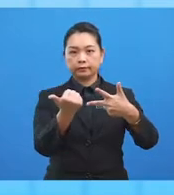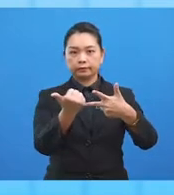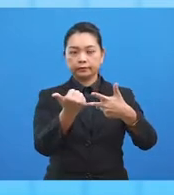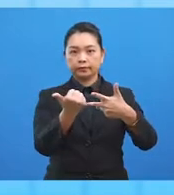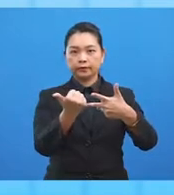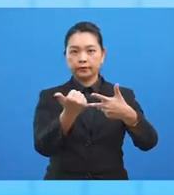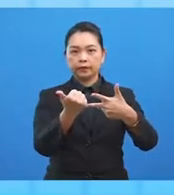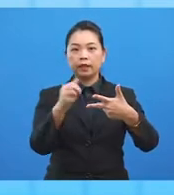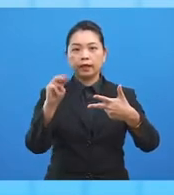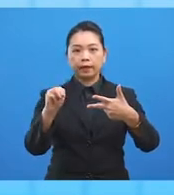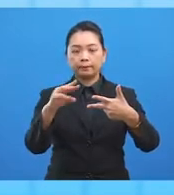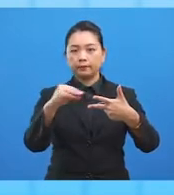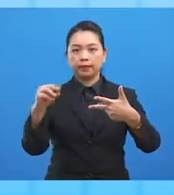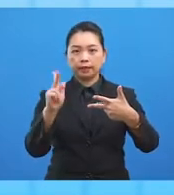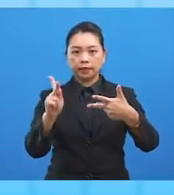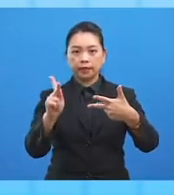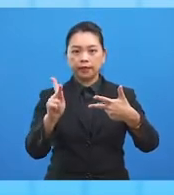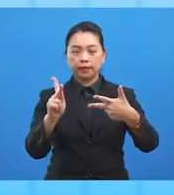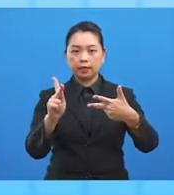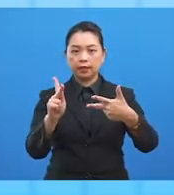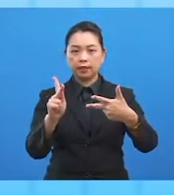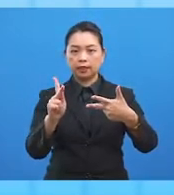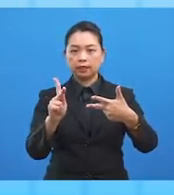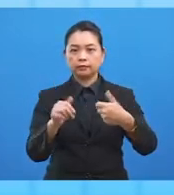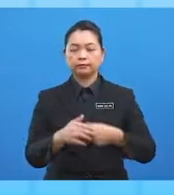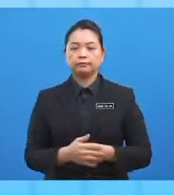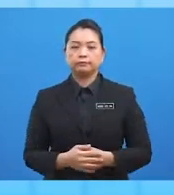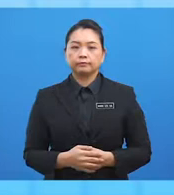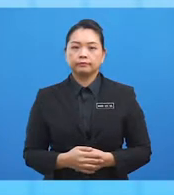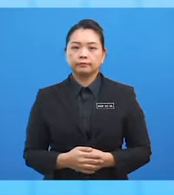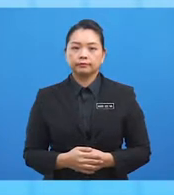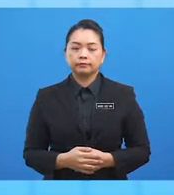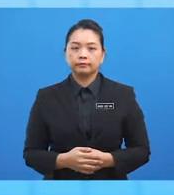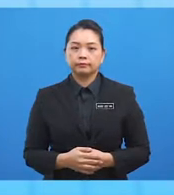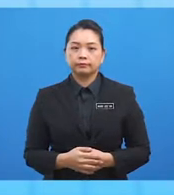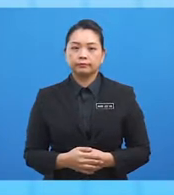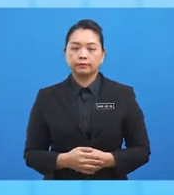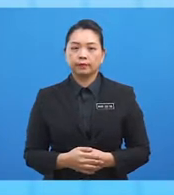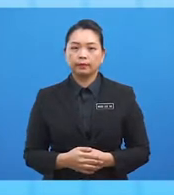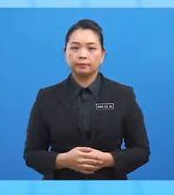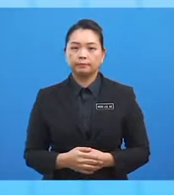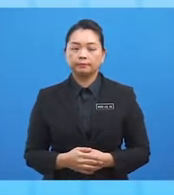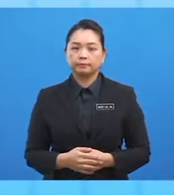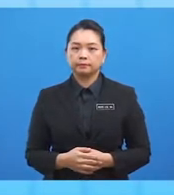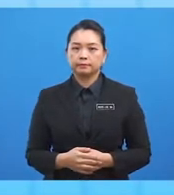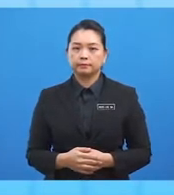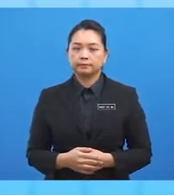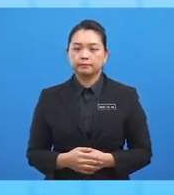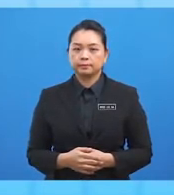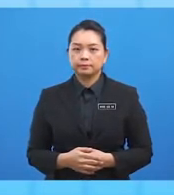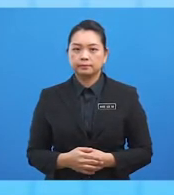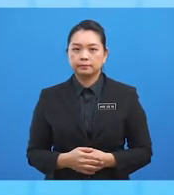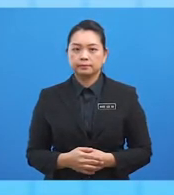C, titik M dan titik K. Mari kita sama-sama lihat langkah penyelesaian